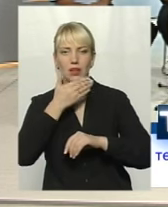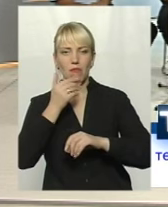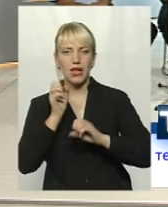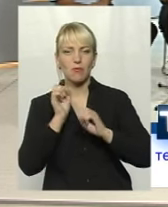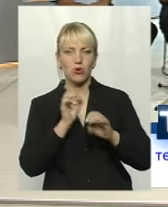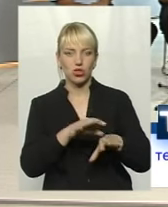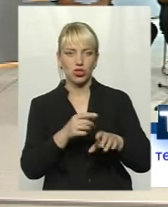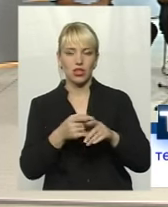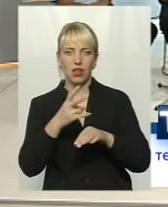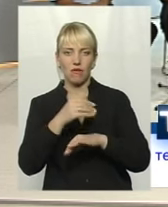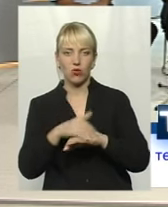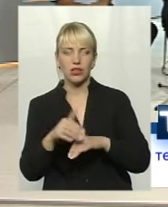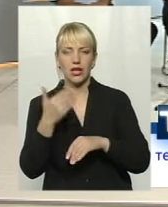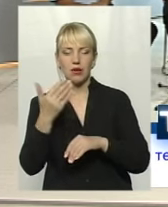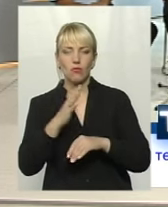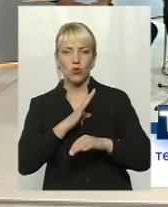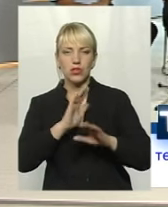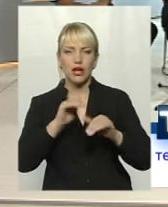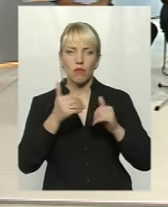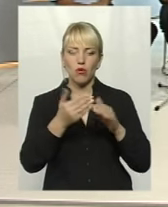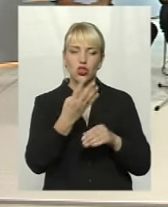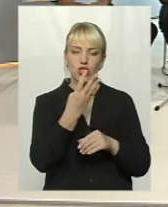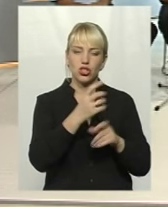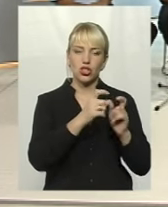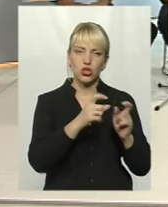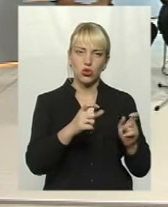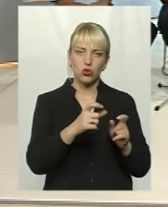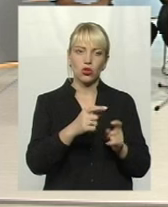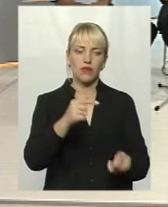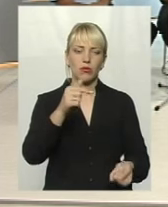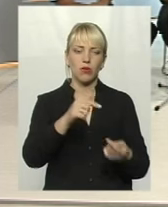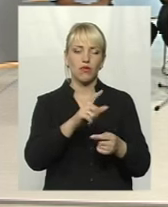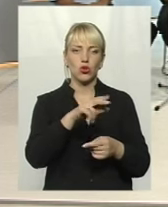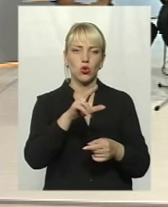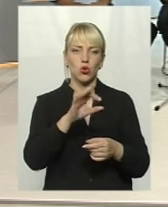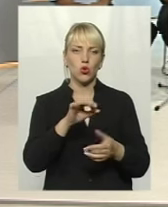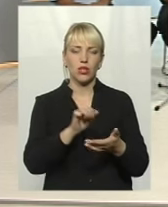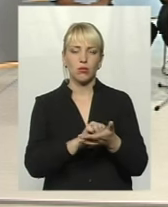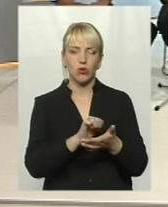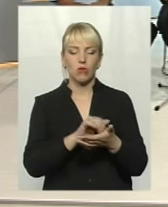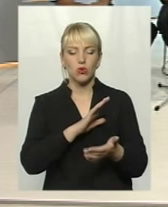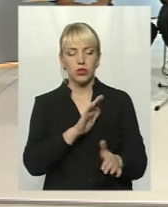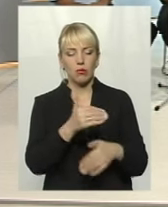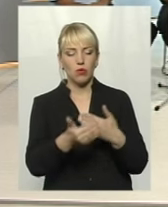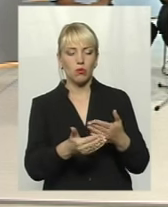вони просто отримали можливість... запропонували, наприклад, 4 години в Петюзківській школі відповідно до диплому. Було запропонувало вам там, там, там.